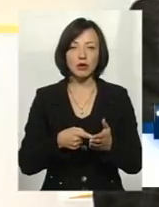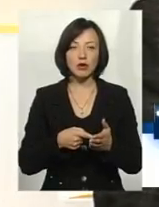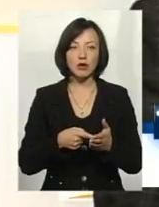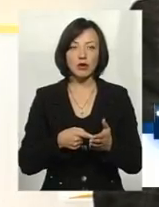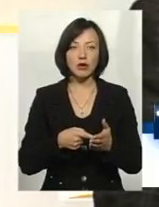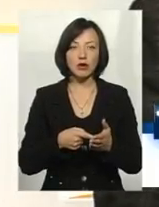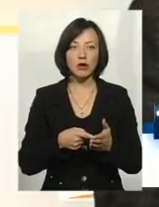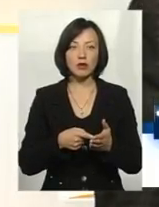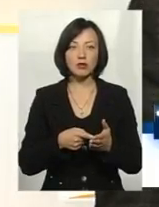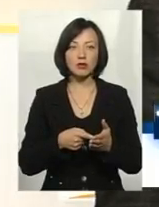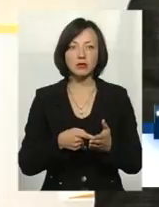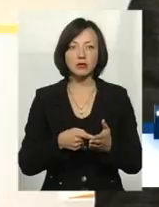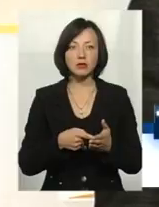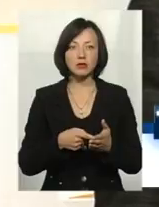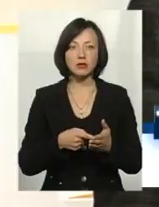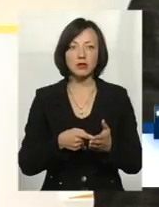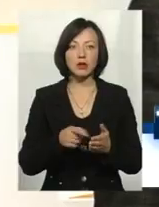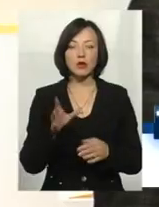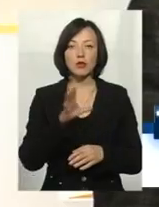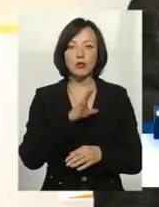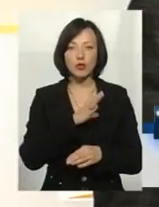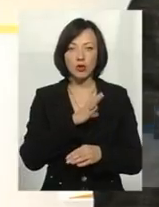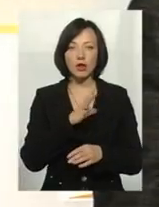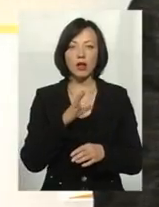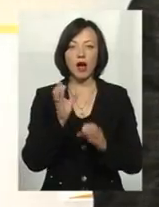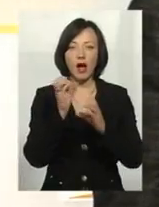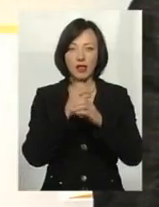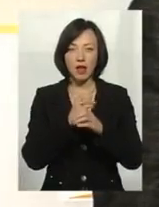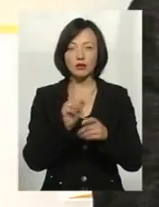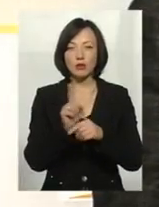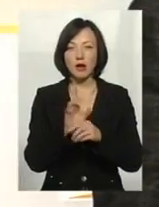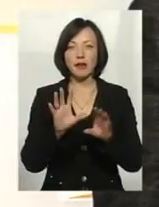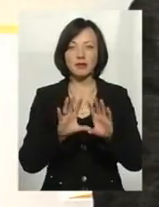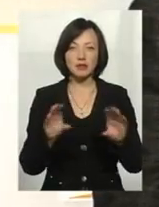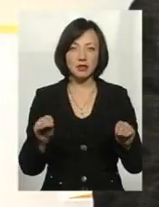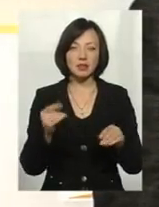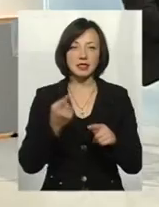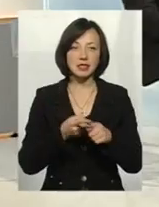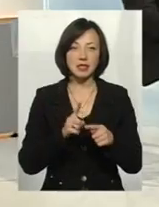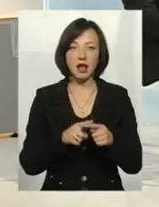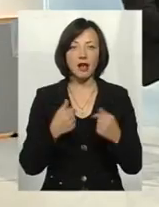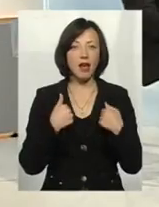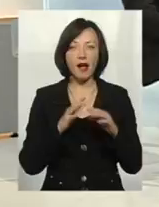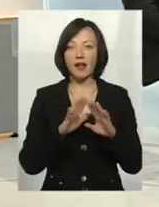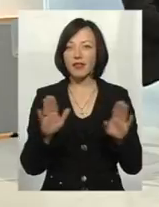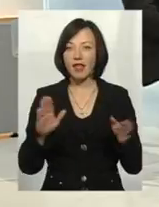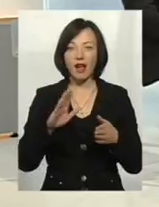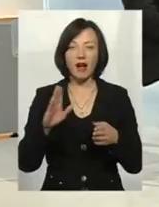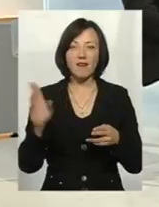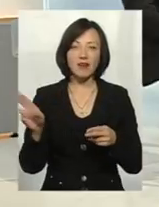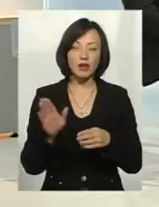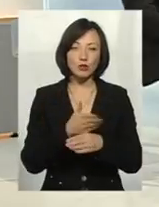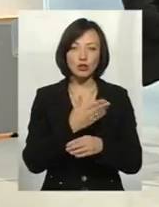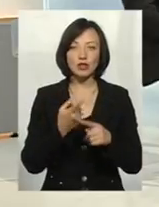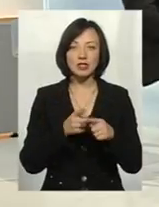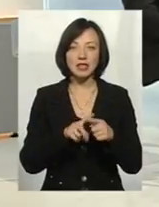були аналізи нормальні, і все. Це я не виключаю, що іменно лепневий